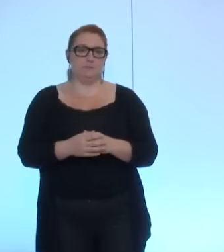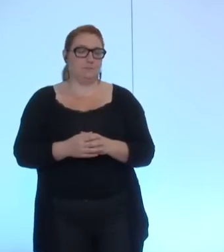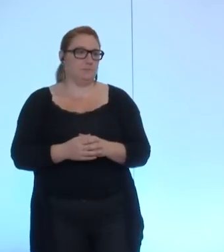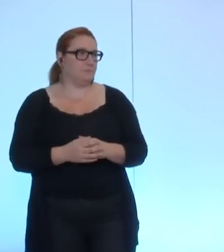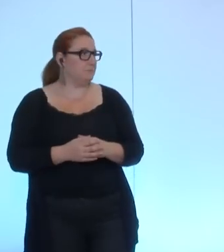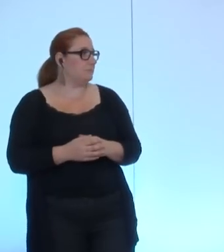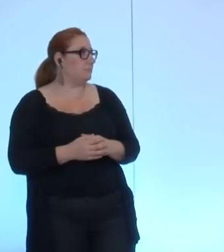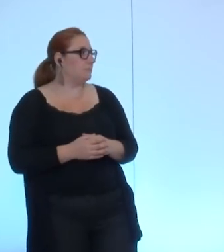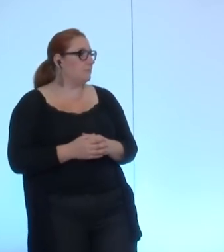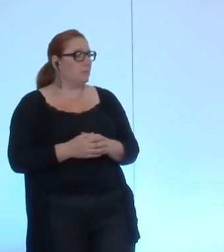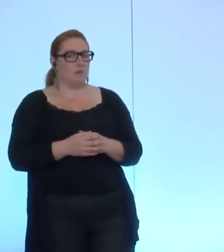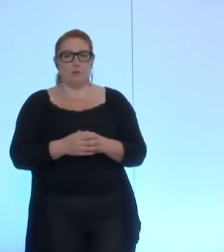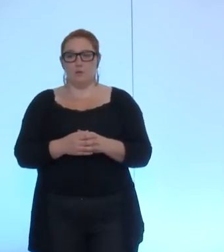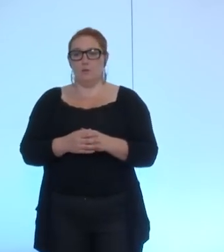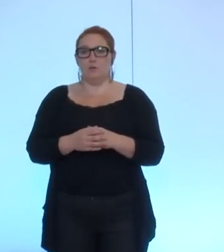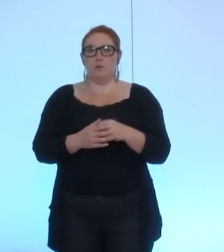sur les deux